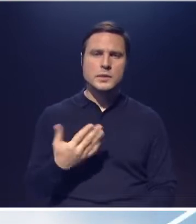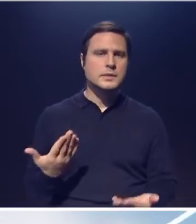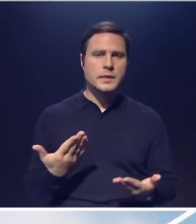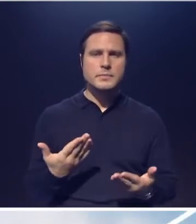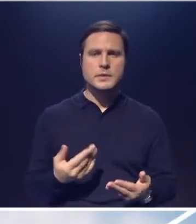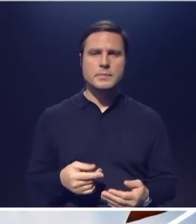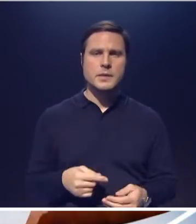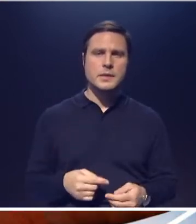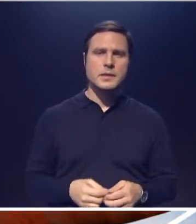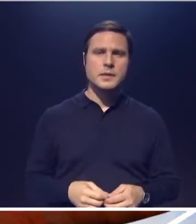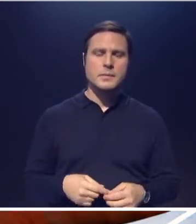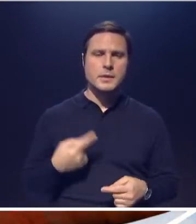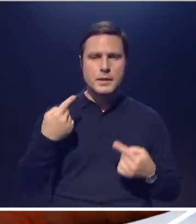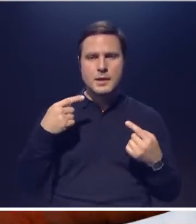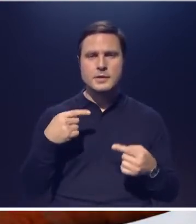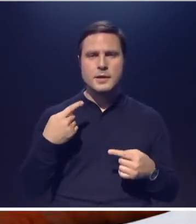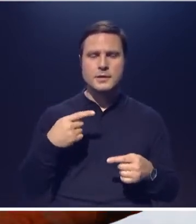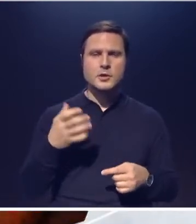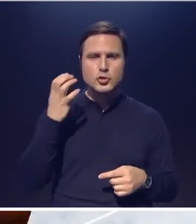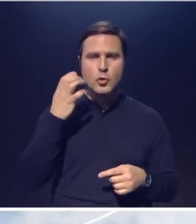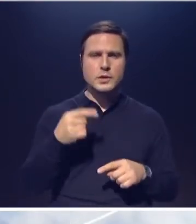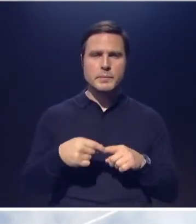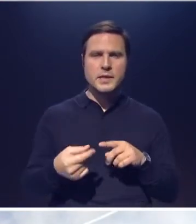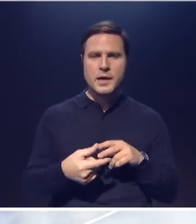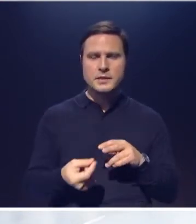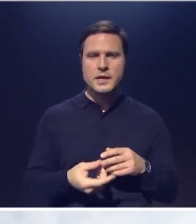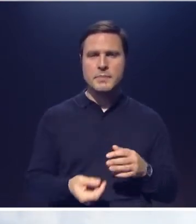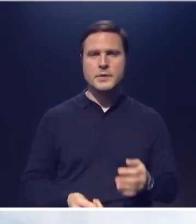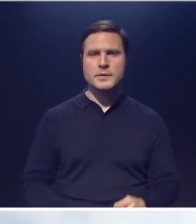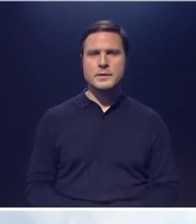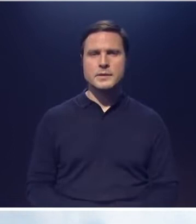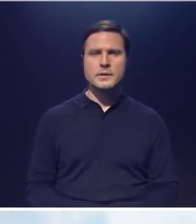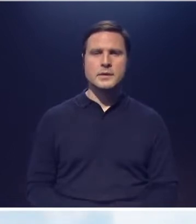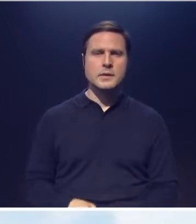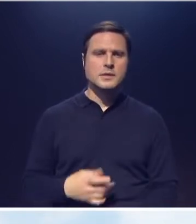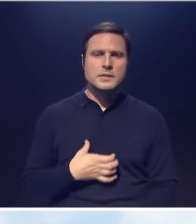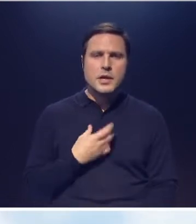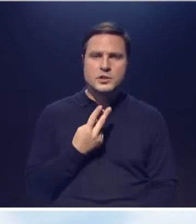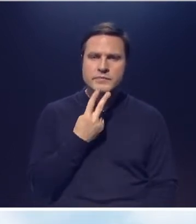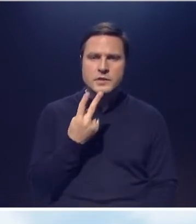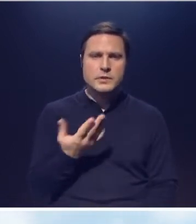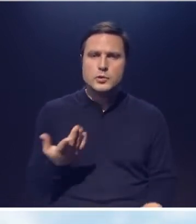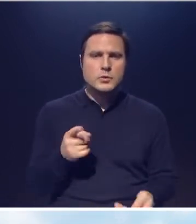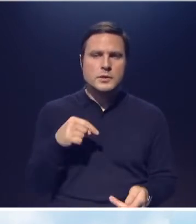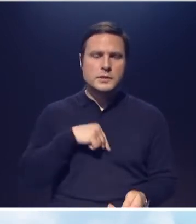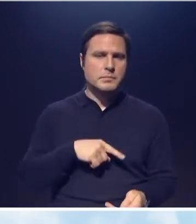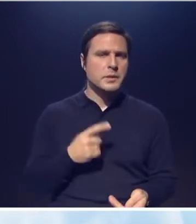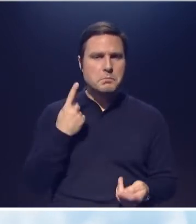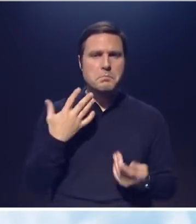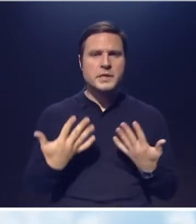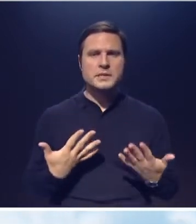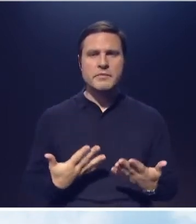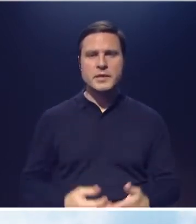накрашенными глазами, черными ногтями, с каким-то там страшным взглядом что-то из себя представляют?